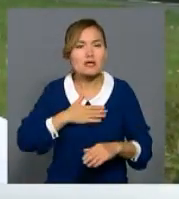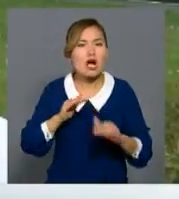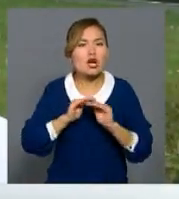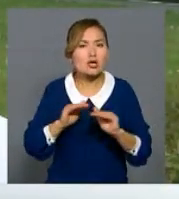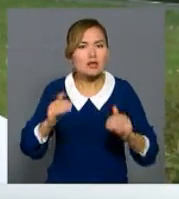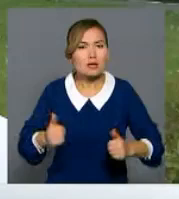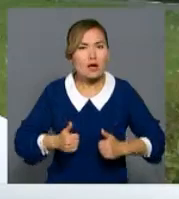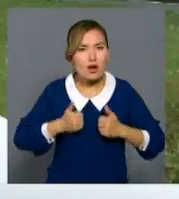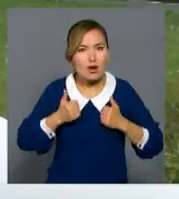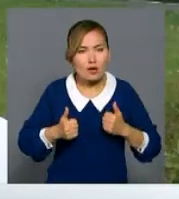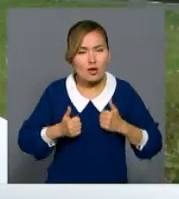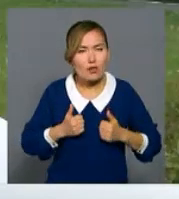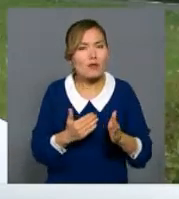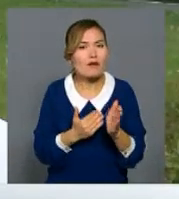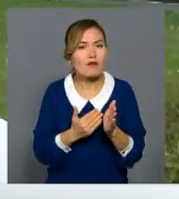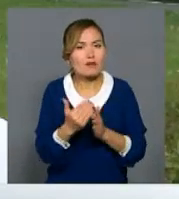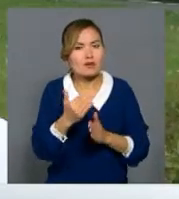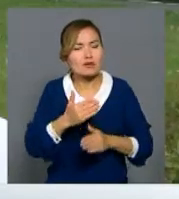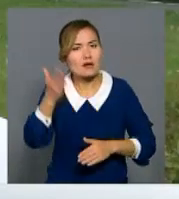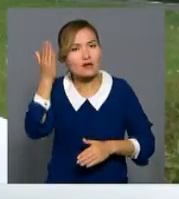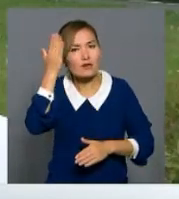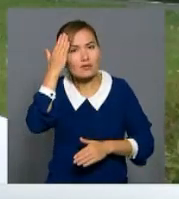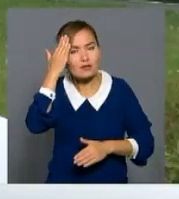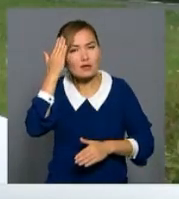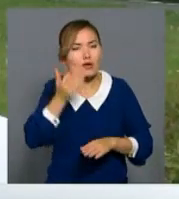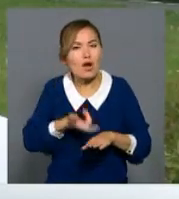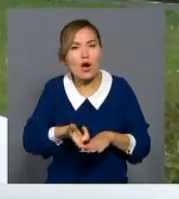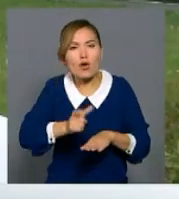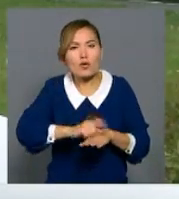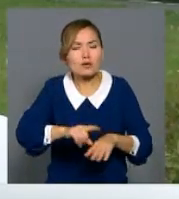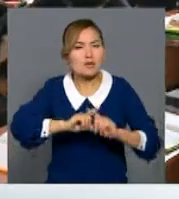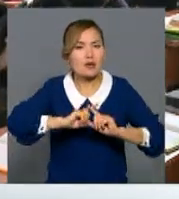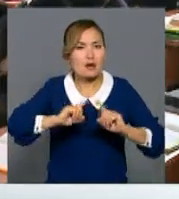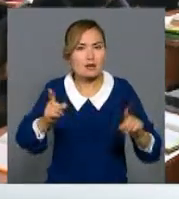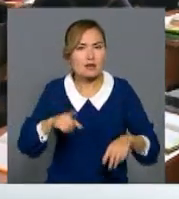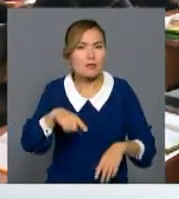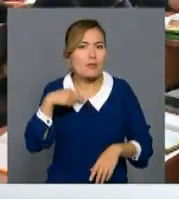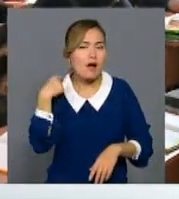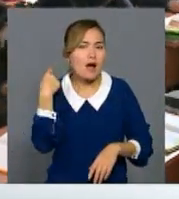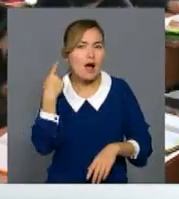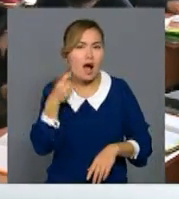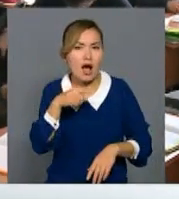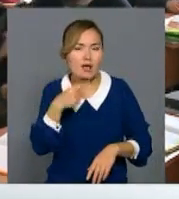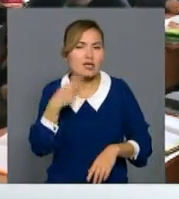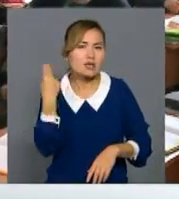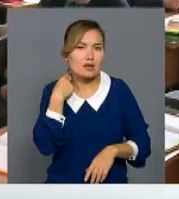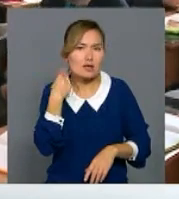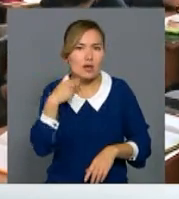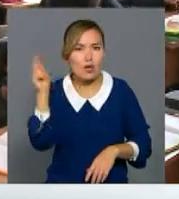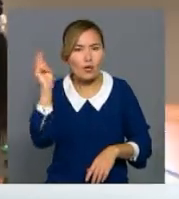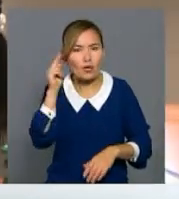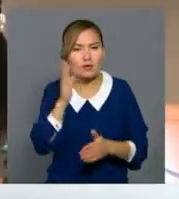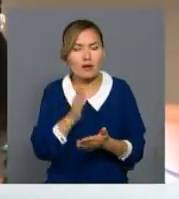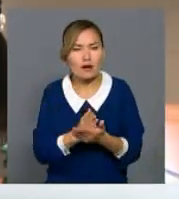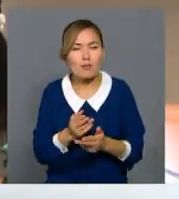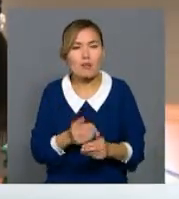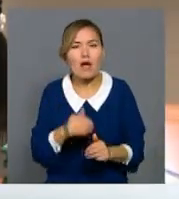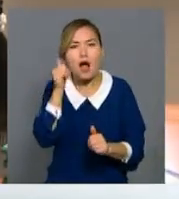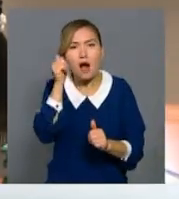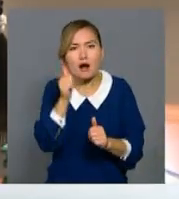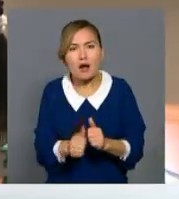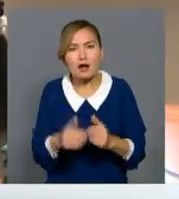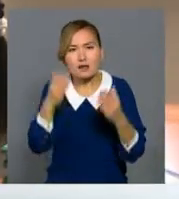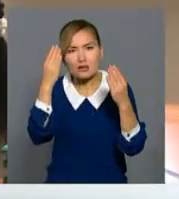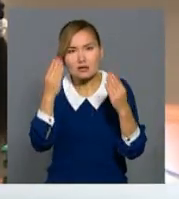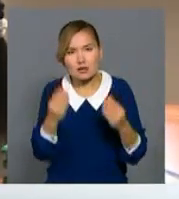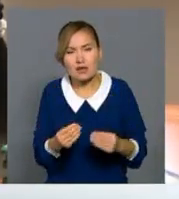болашаққа деген талпынысы өте жоғары, олардың тілге деген талпынысы өте жоғары. Бейіл бірінші және екінші сынып оқушылары аптасына бес күн